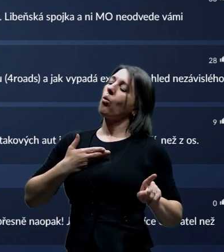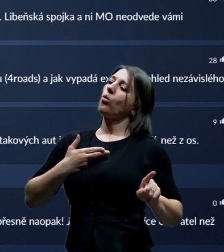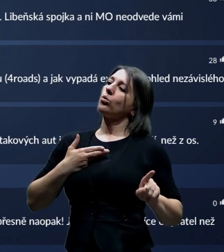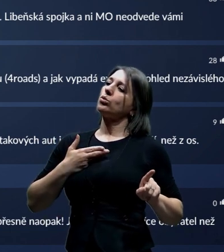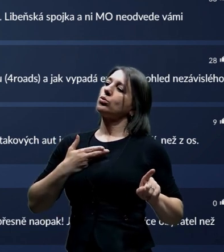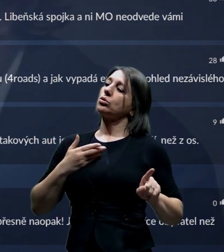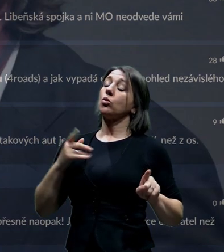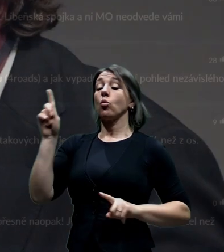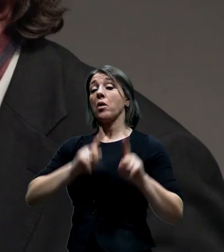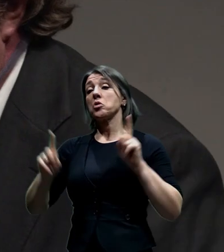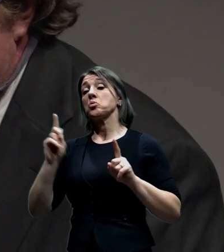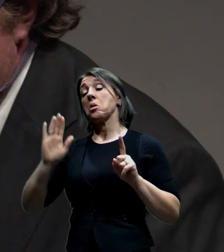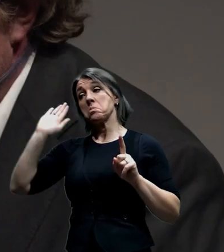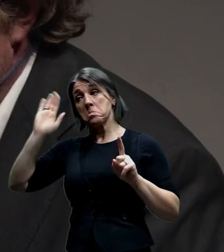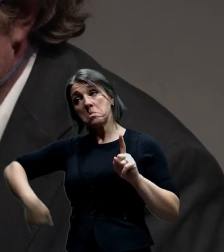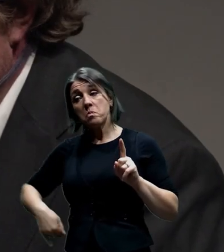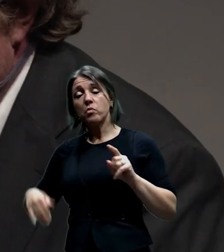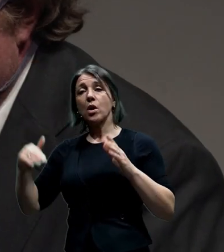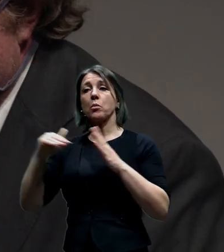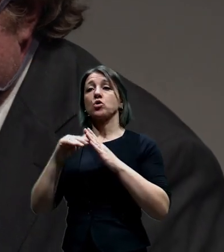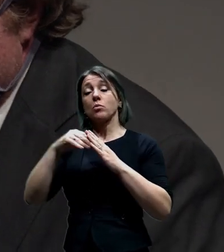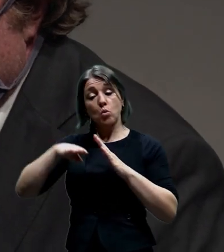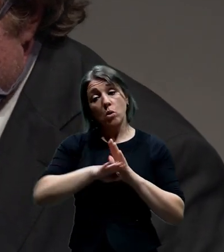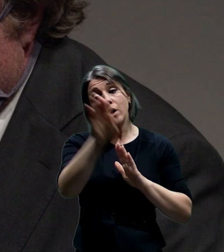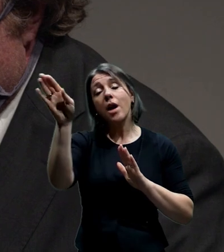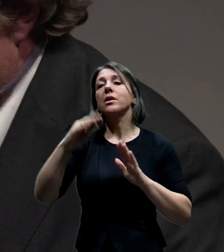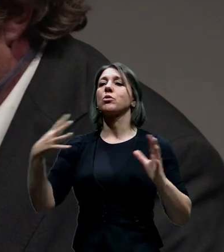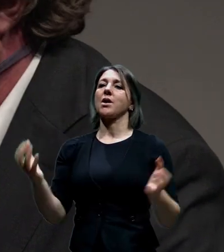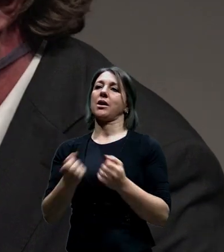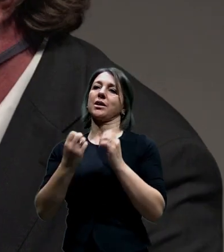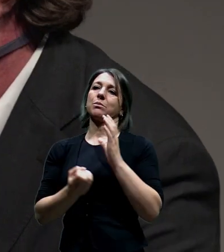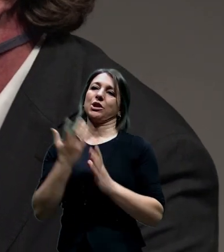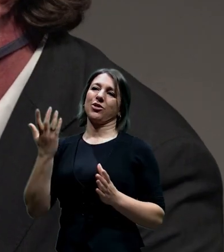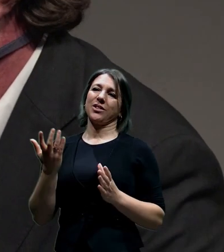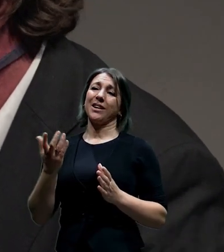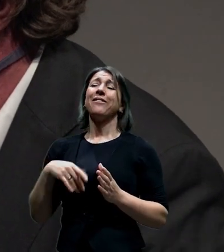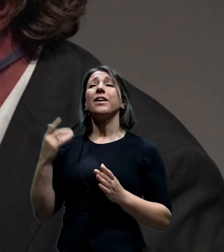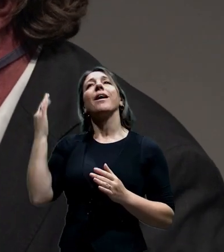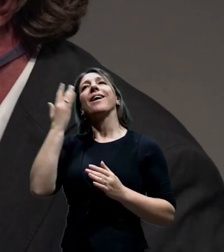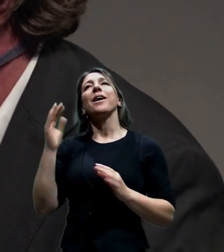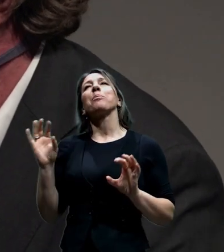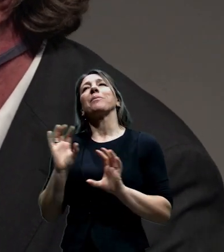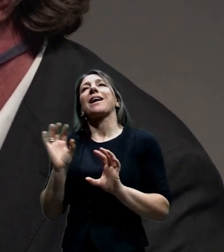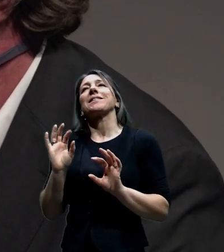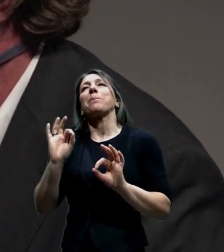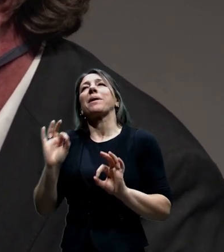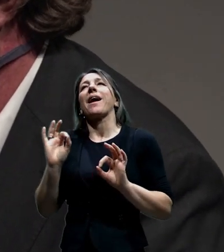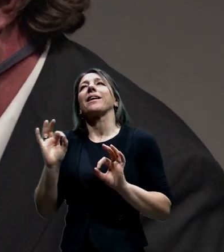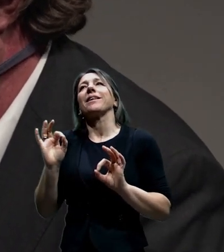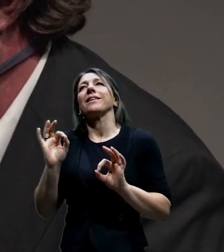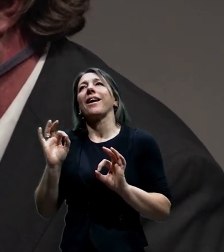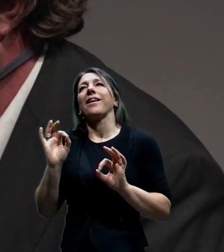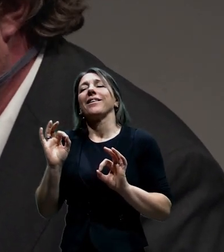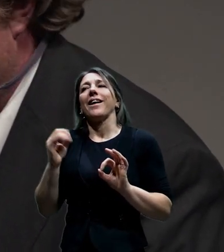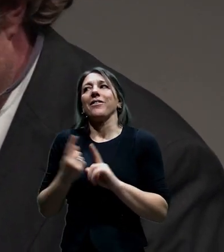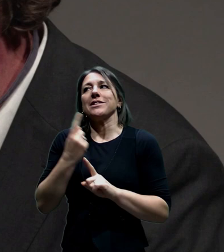protože vlastně pro ten celek je to potřeba nemít nějakou iluzi, která se nikdy nestane a přitom se chovat šetrně.